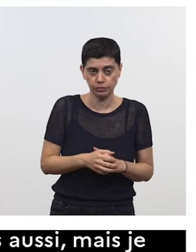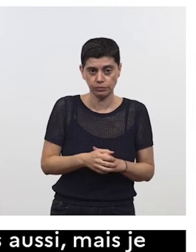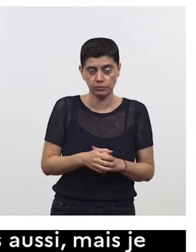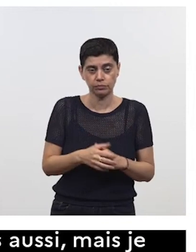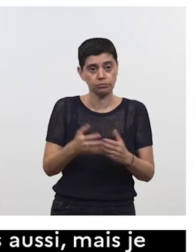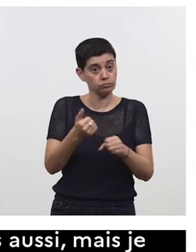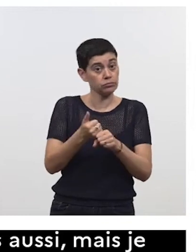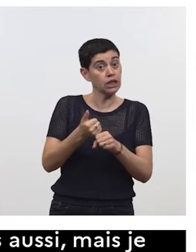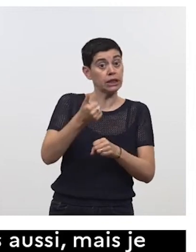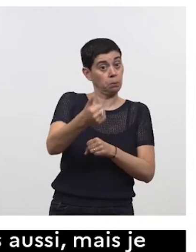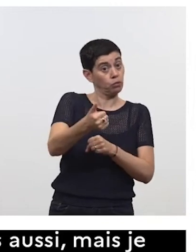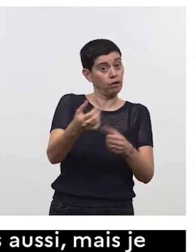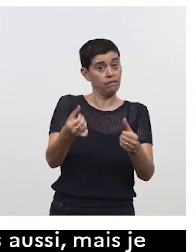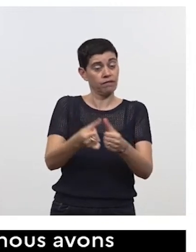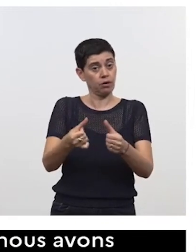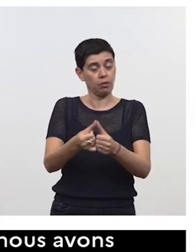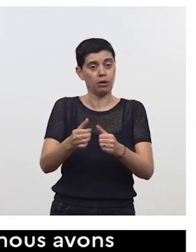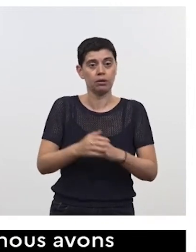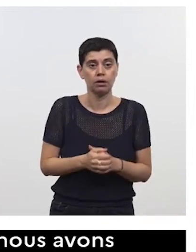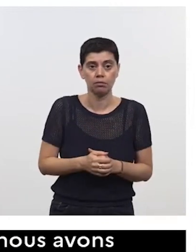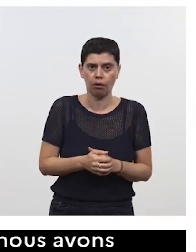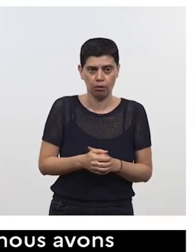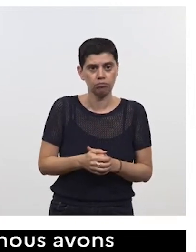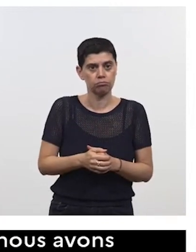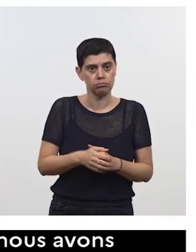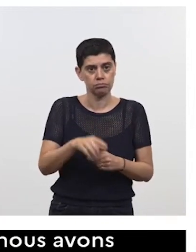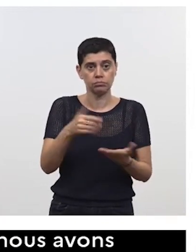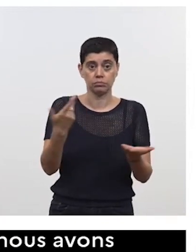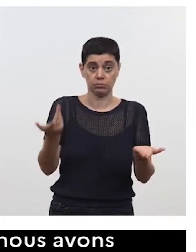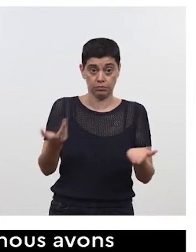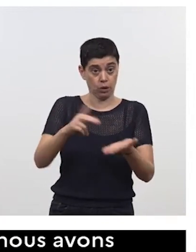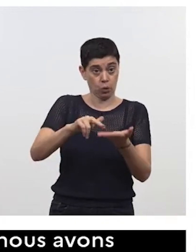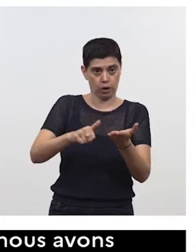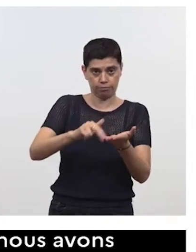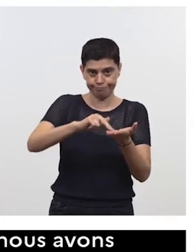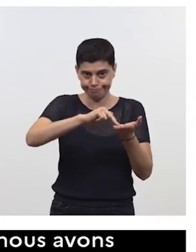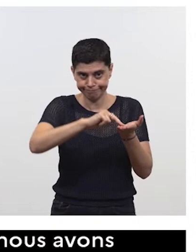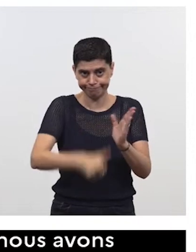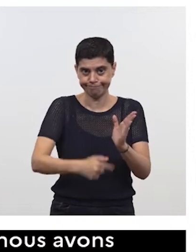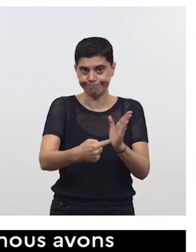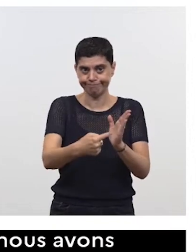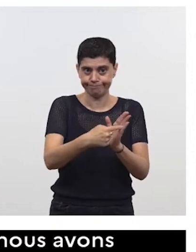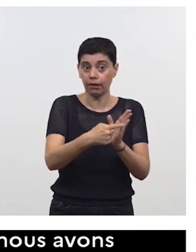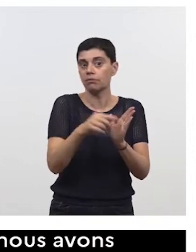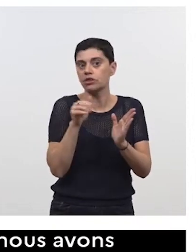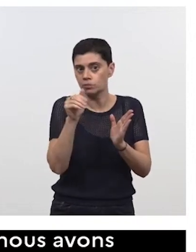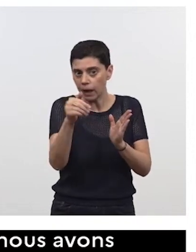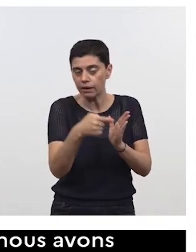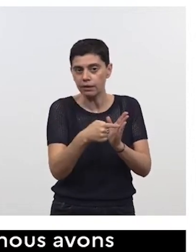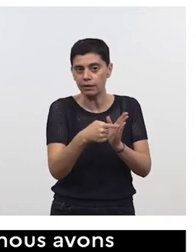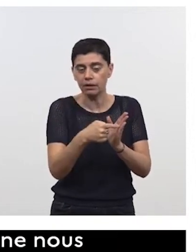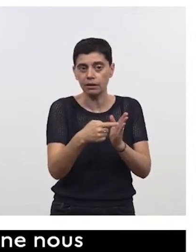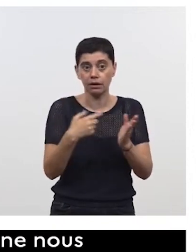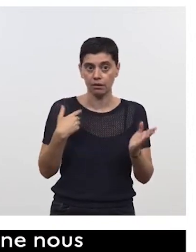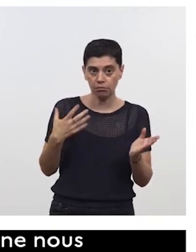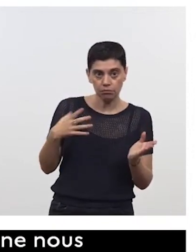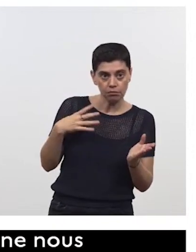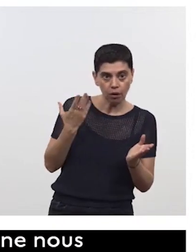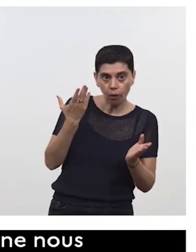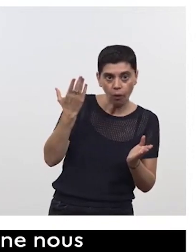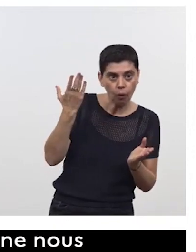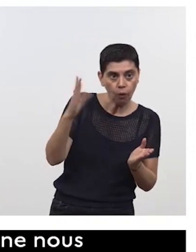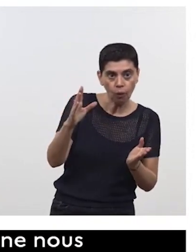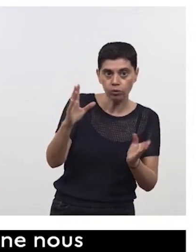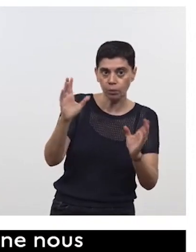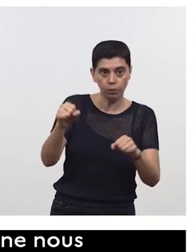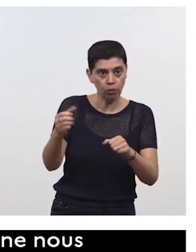allons passer à l'étape décisive de la signature du contrat, j'espère, et cela permettra à d'autres de se joindre à ce